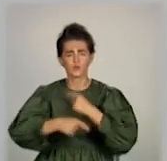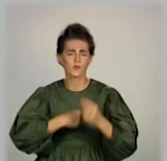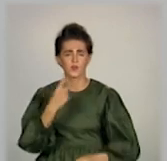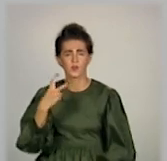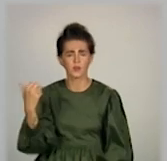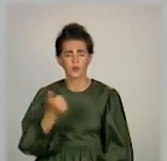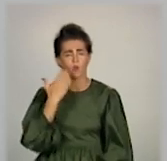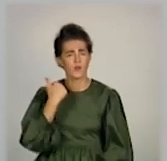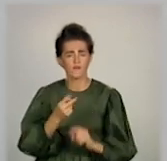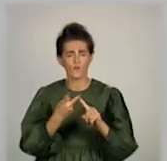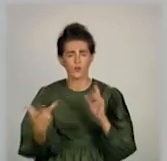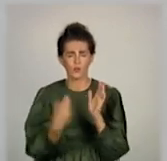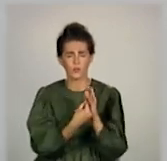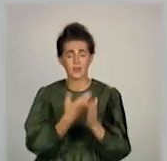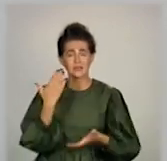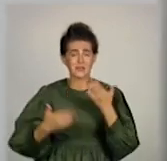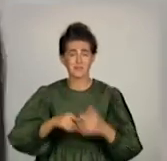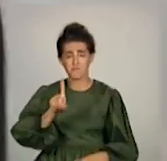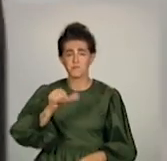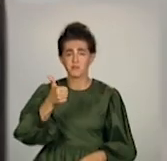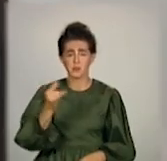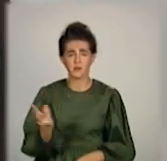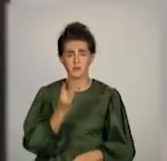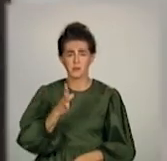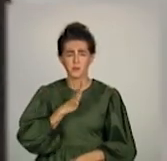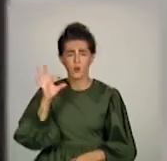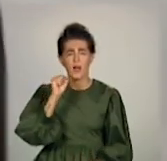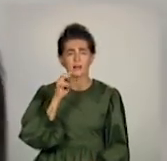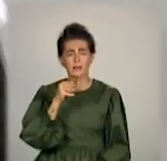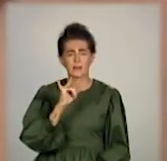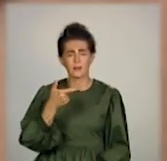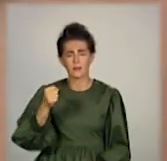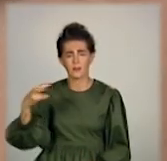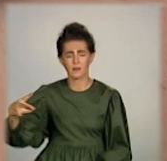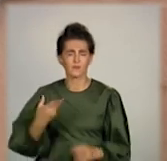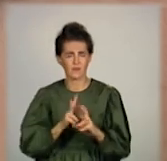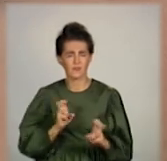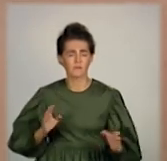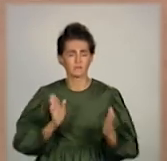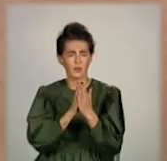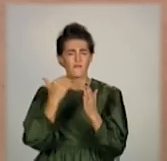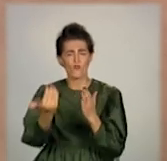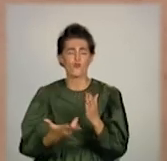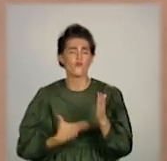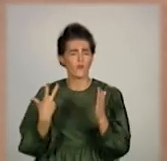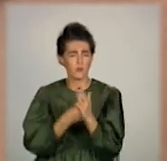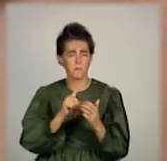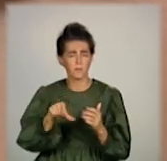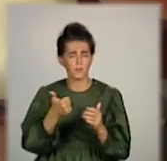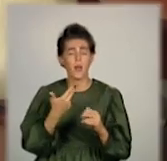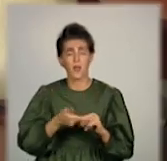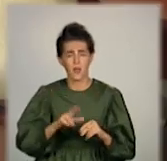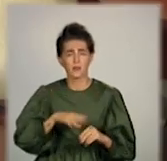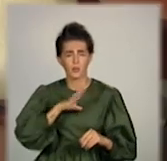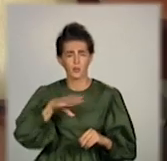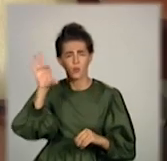2 дозы. Якщо організм перший раз встречається з антигеном, в данному вакцином, то імунний відповідь йде по